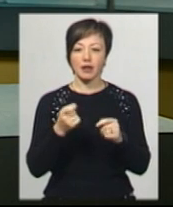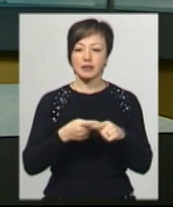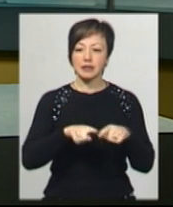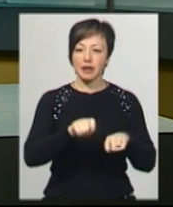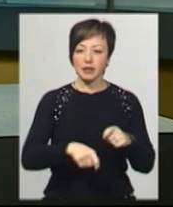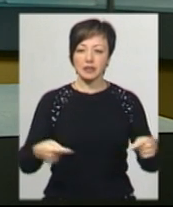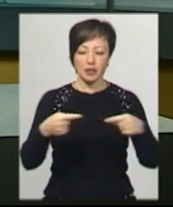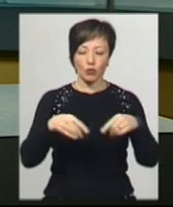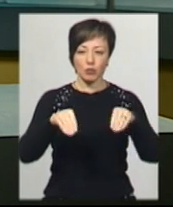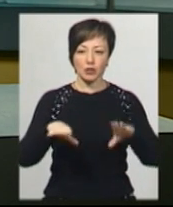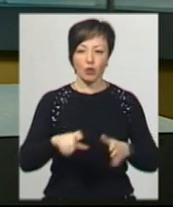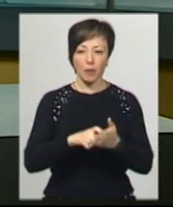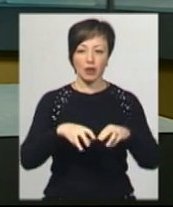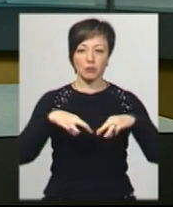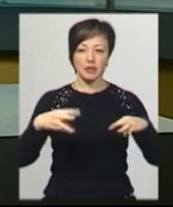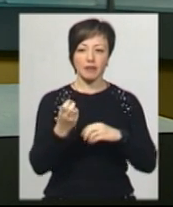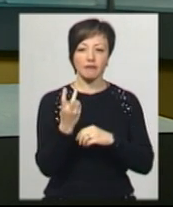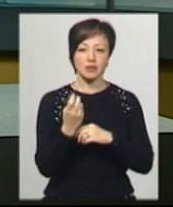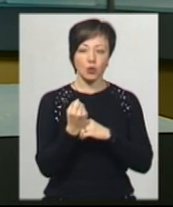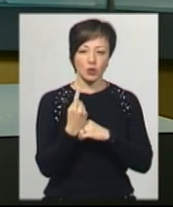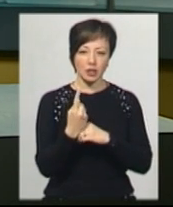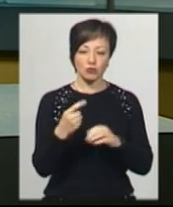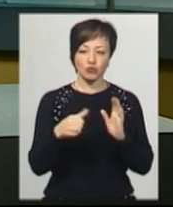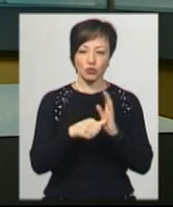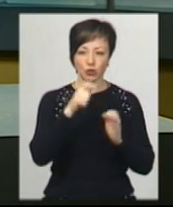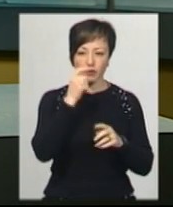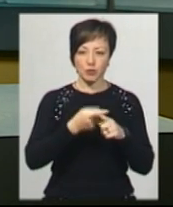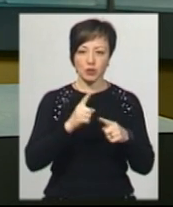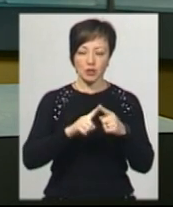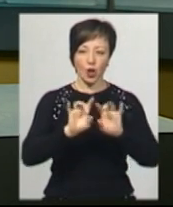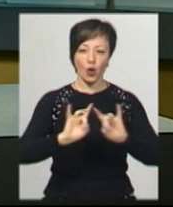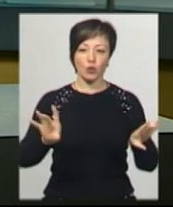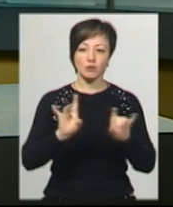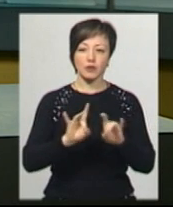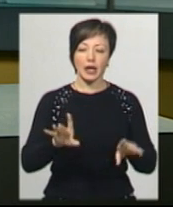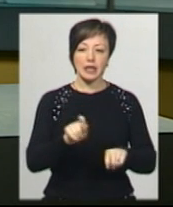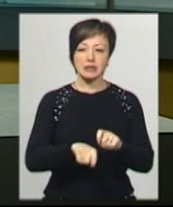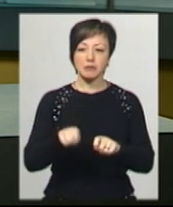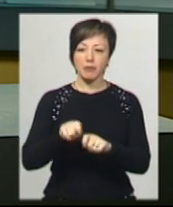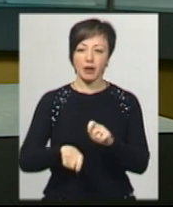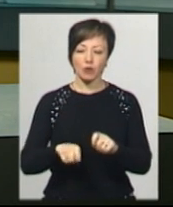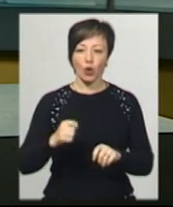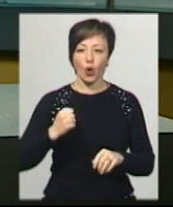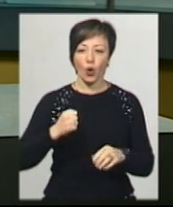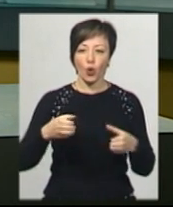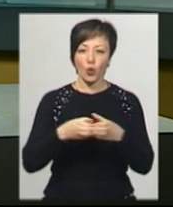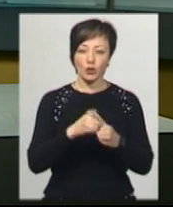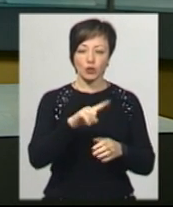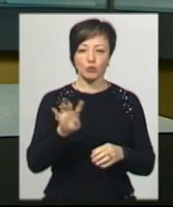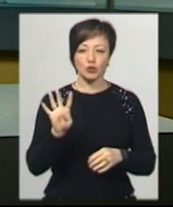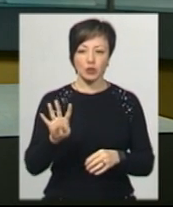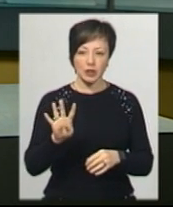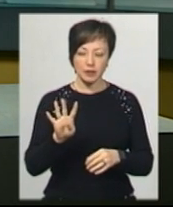Кабінету міністрів 211 від 6 квітня. Про це Суспільному розповіла інспектор роти номер 4, лейтенант